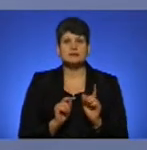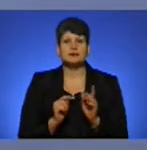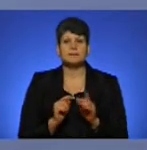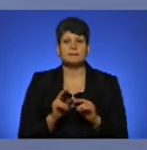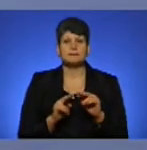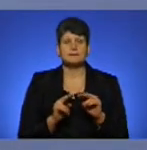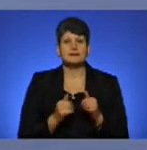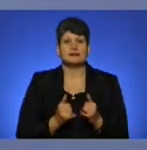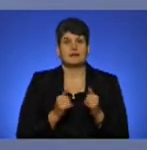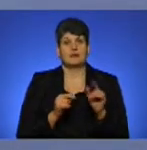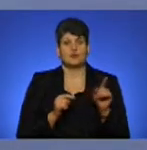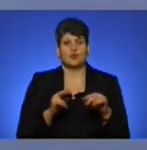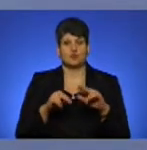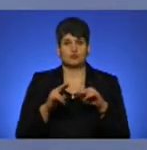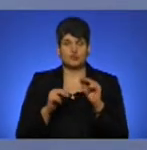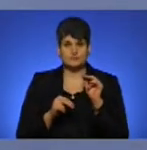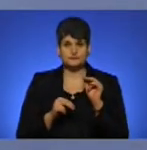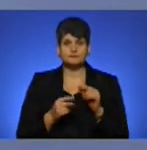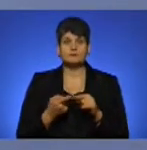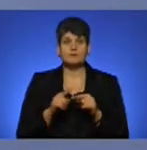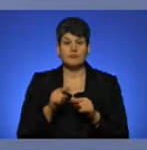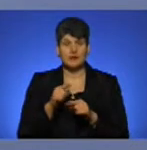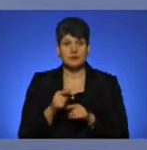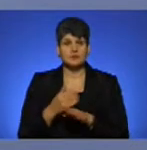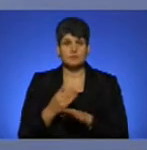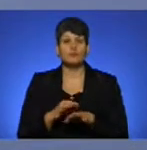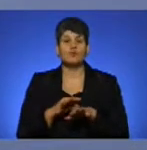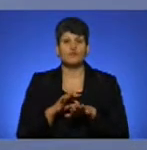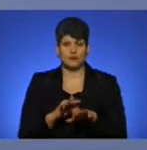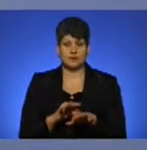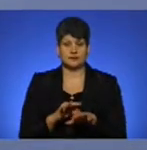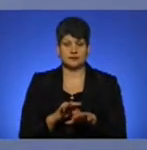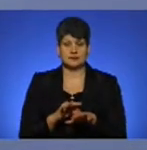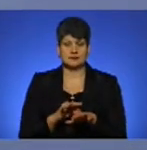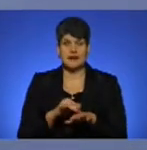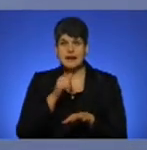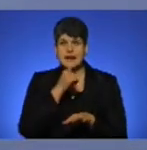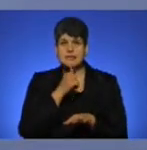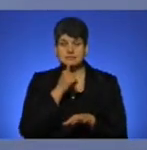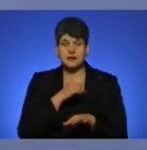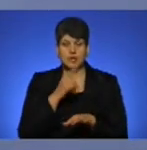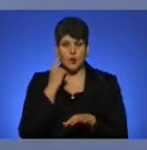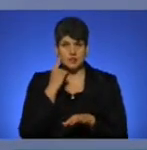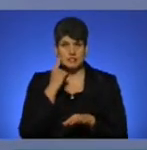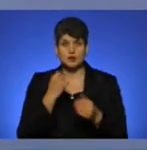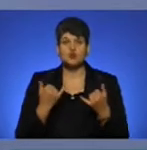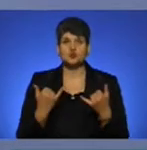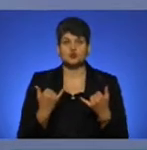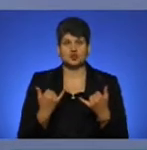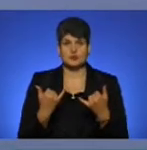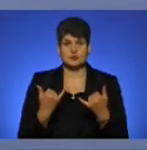На даному етапі проводяться експертні оцінки сучасного